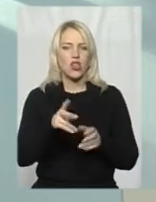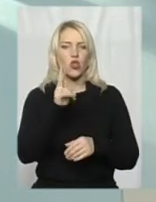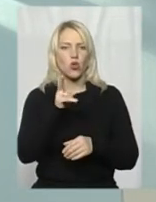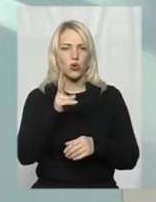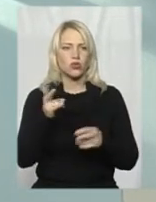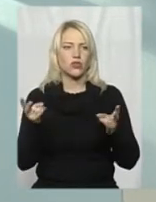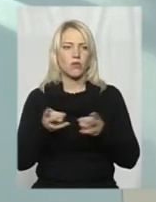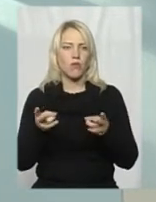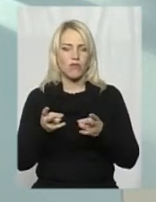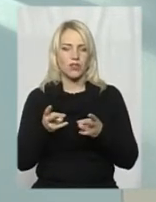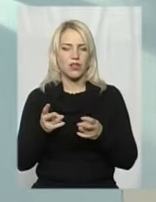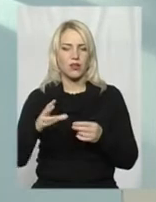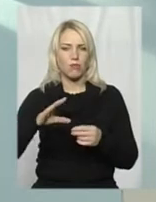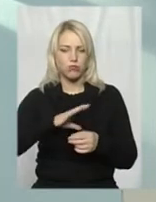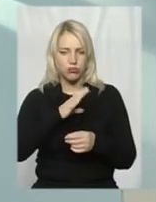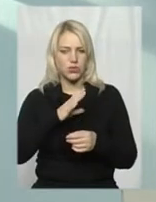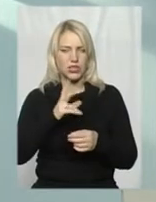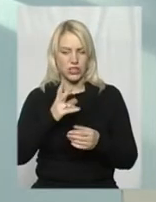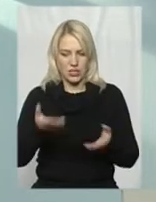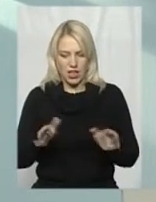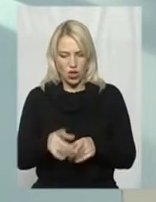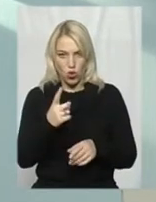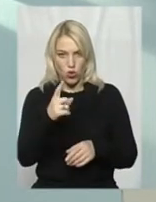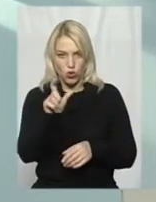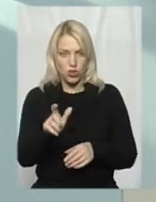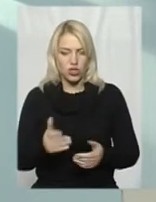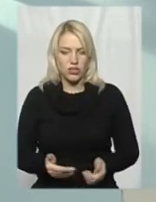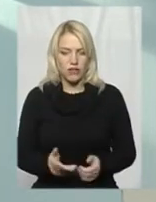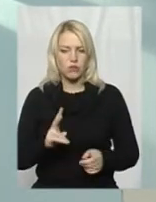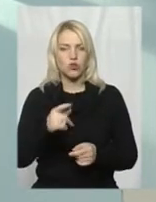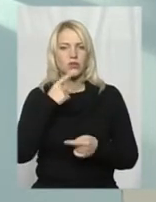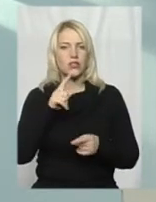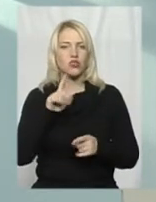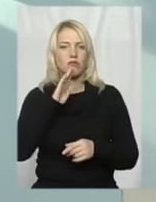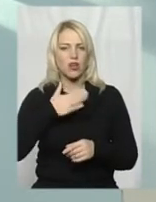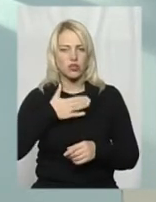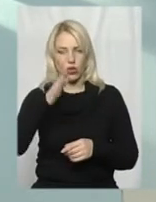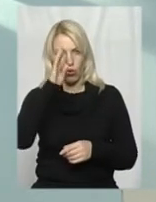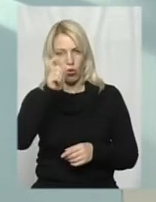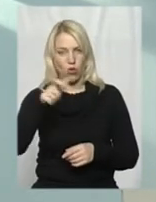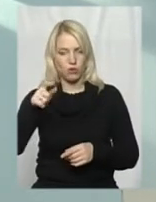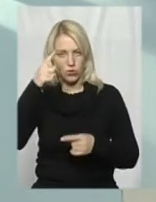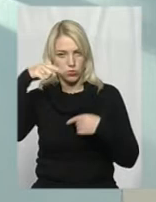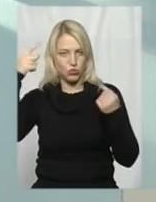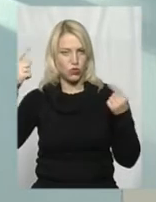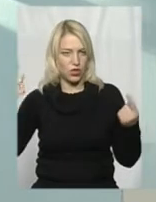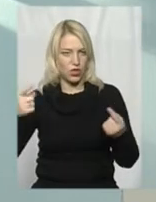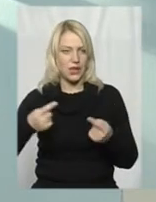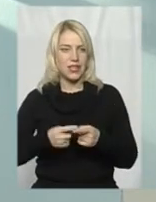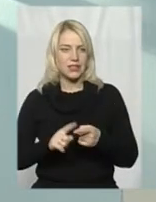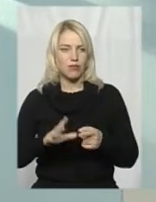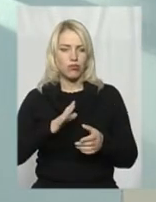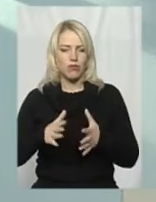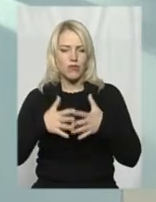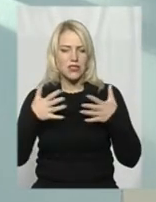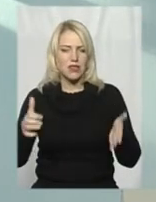там наші хлопці, мабуть, в лісі подуріли. І про це був масив публікацій в першій половині 90-х